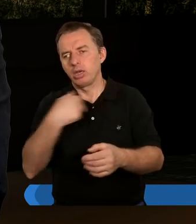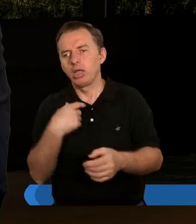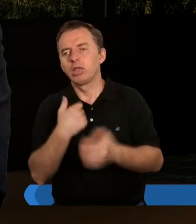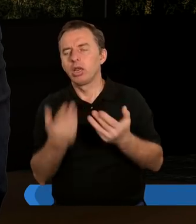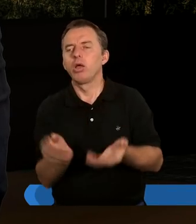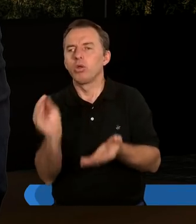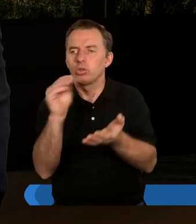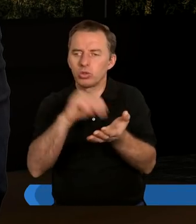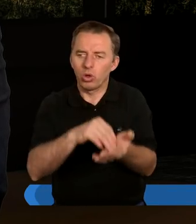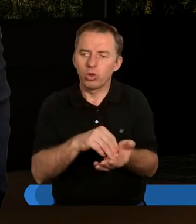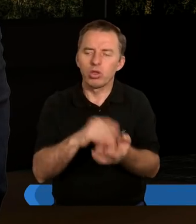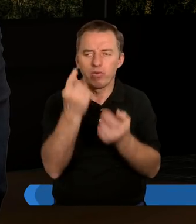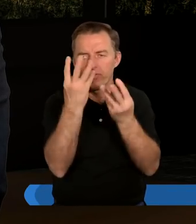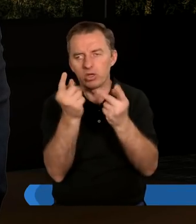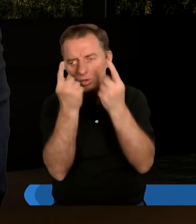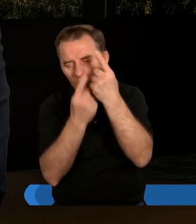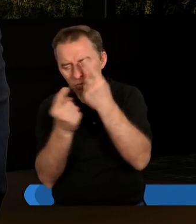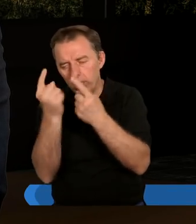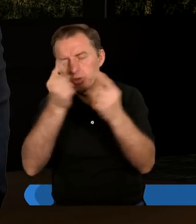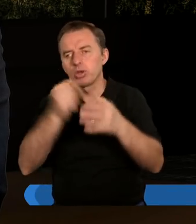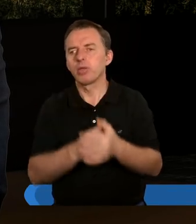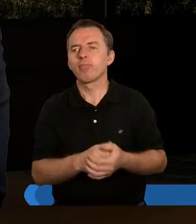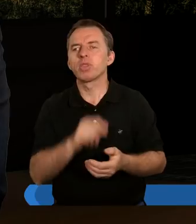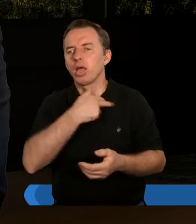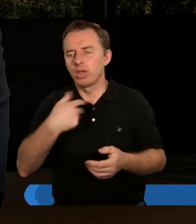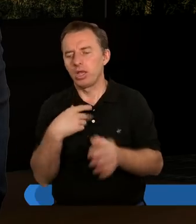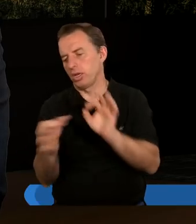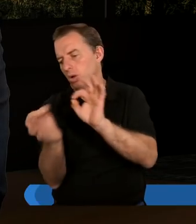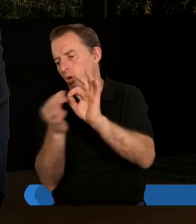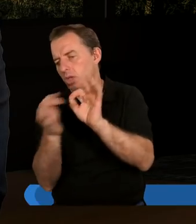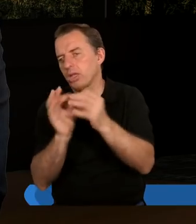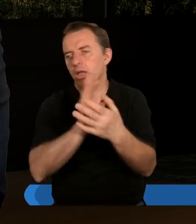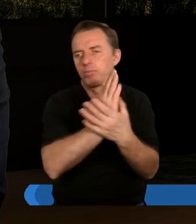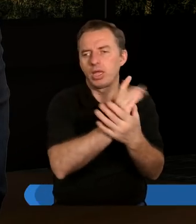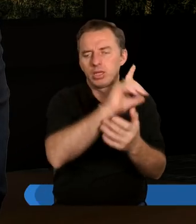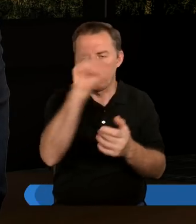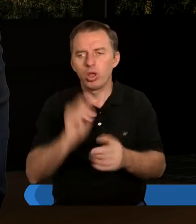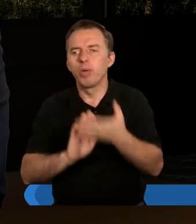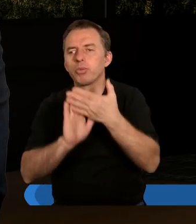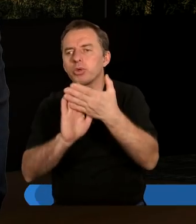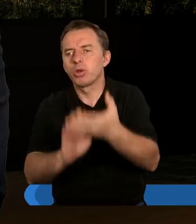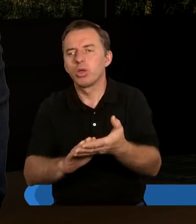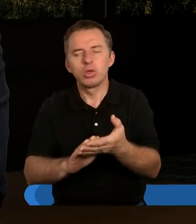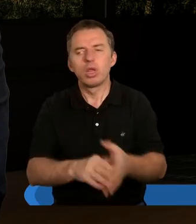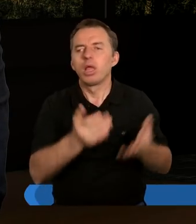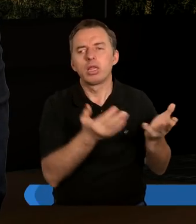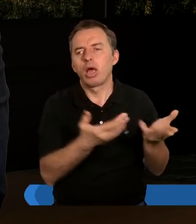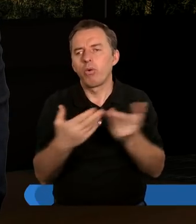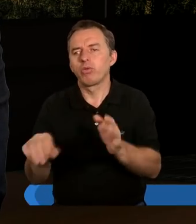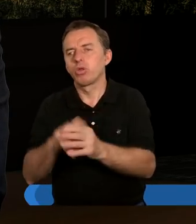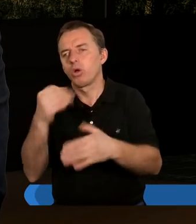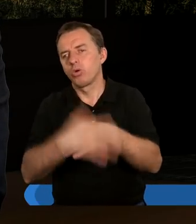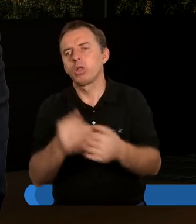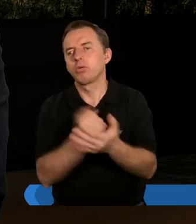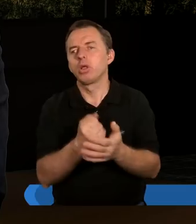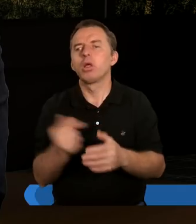Chciałbym jeszcze dodać tę ważną myśl, że jakby w tych naszych relacjach między ludźmi przebaczenie nie załatwia do końca sprawy, bo